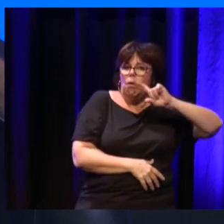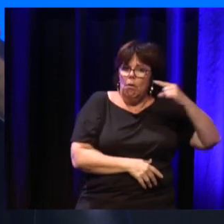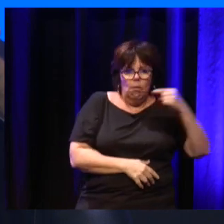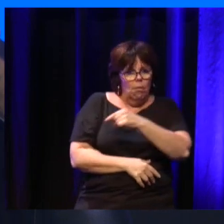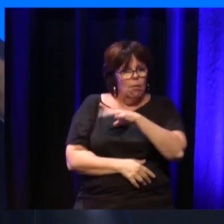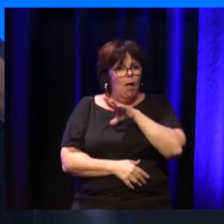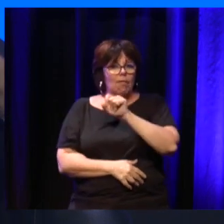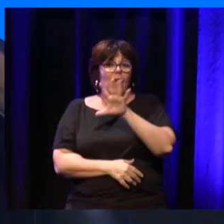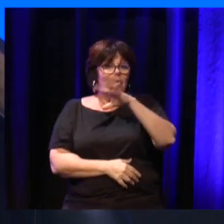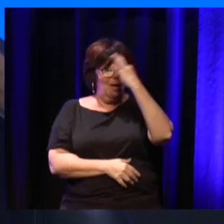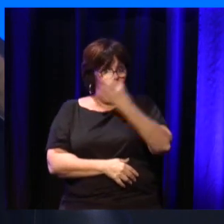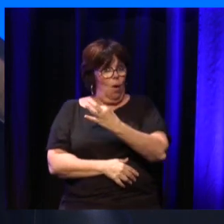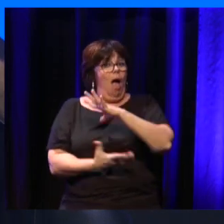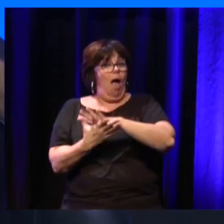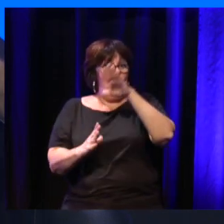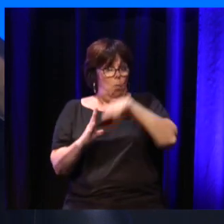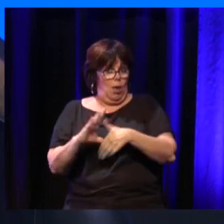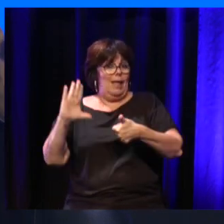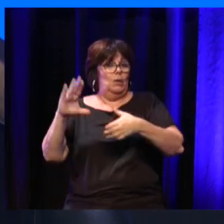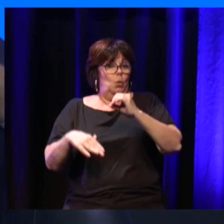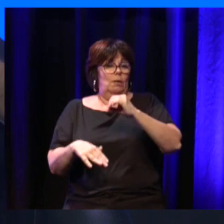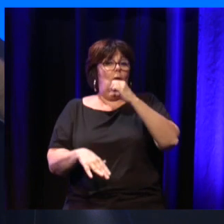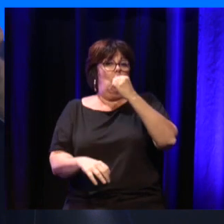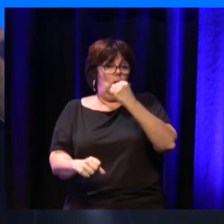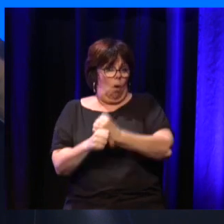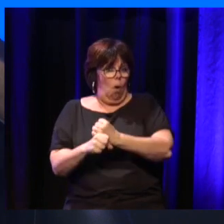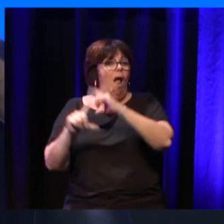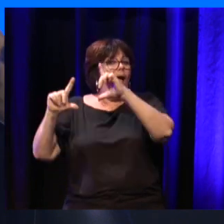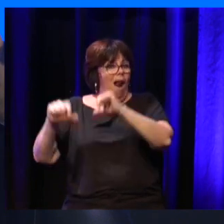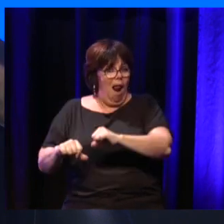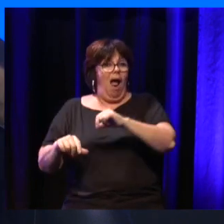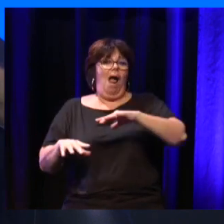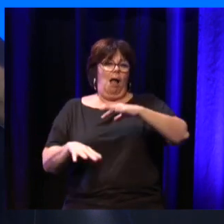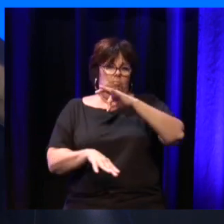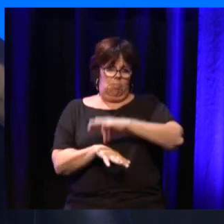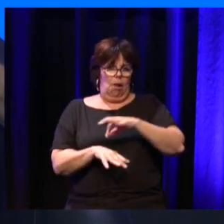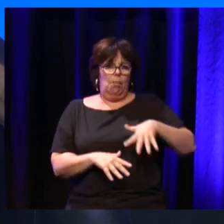un court-métrage dans lequel on verra une personne atteinte par la maladie de Parkinson et qui est jeune.